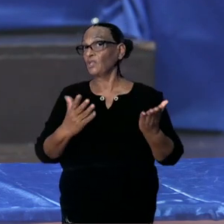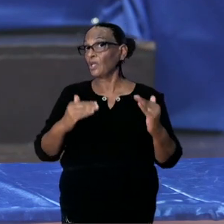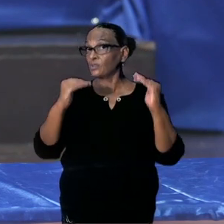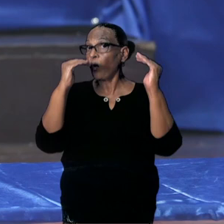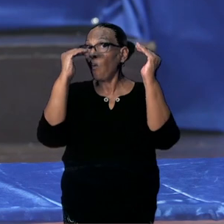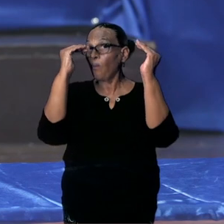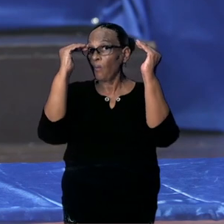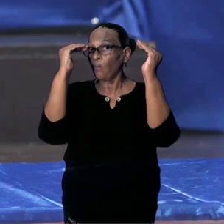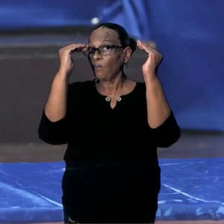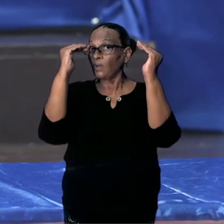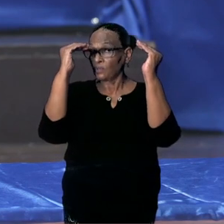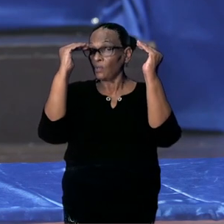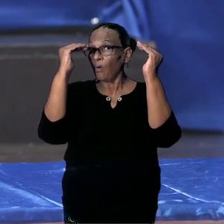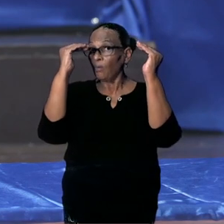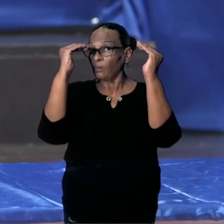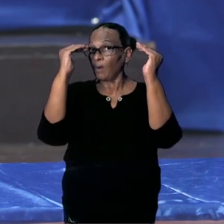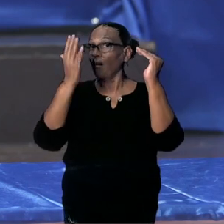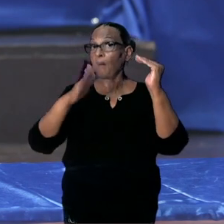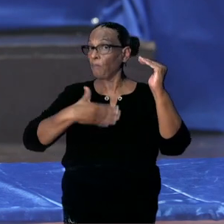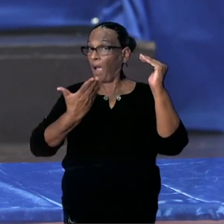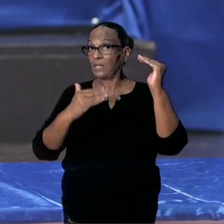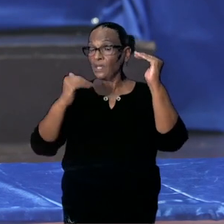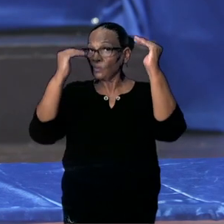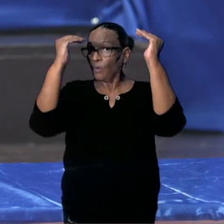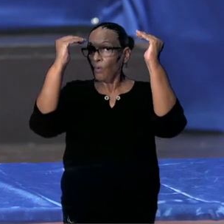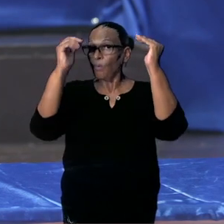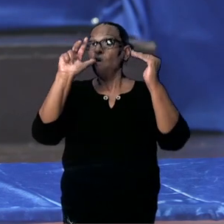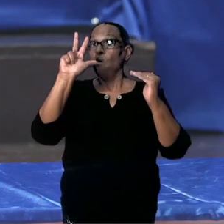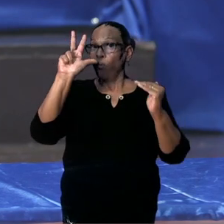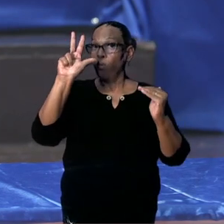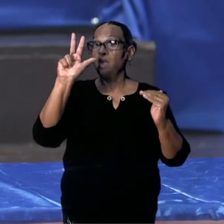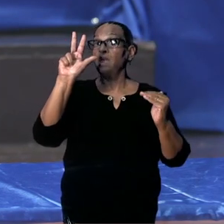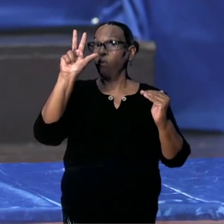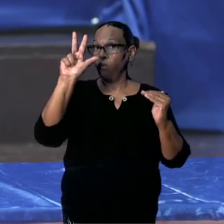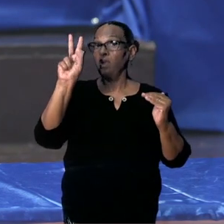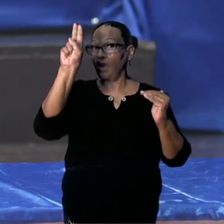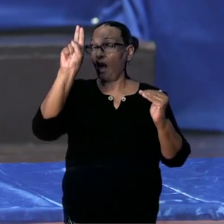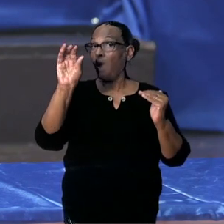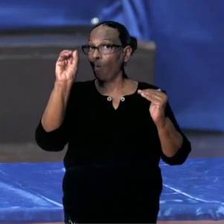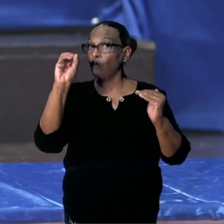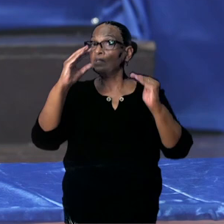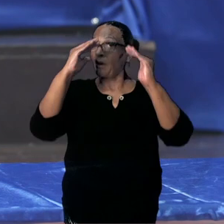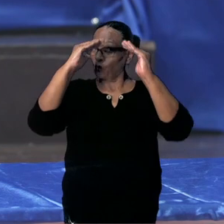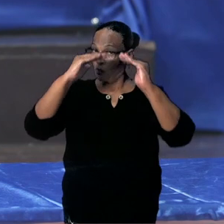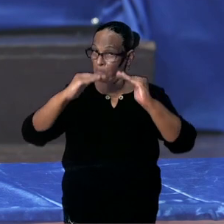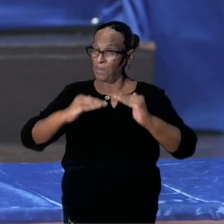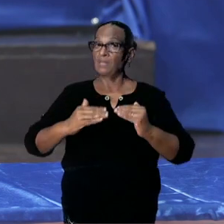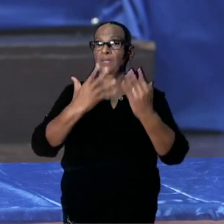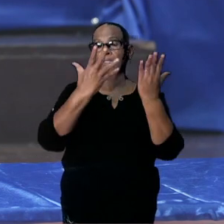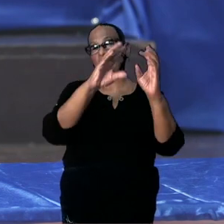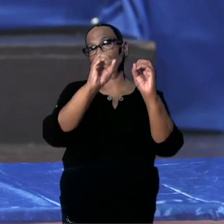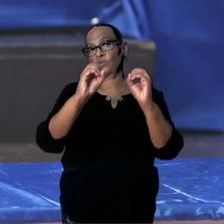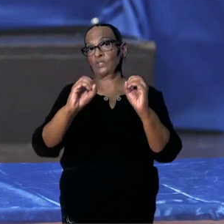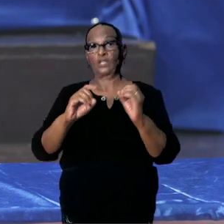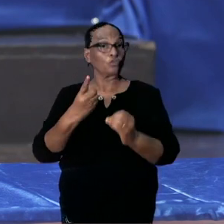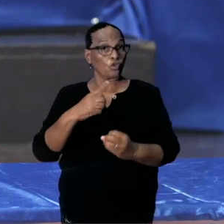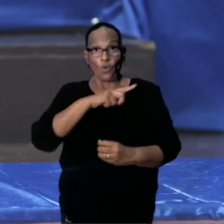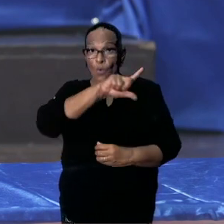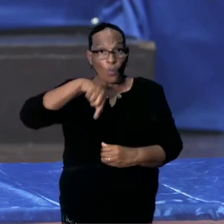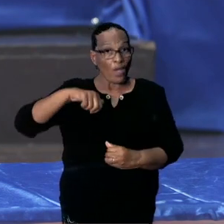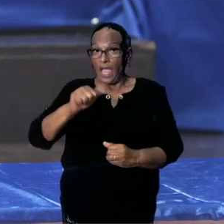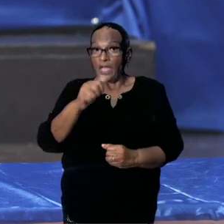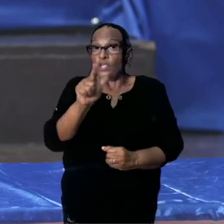Uitgaande van de norm van de WHO van minder dan 10 procent. Zitten we dus nog niet op onze target